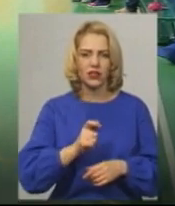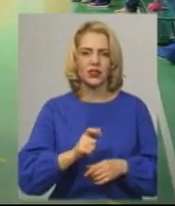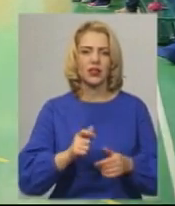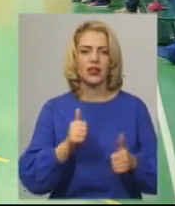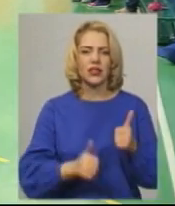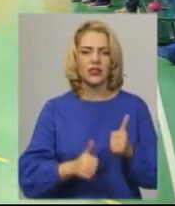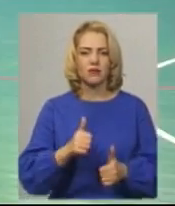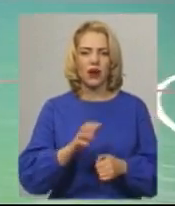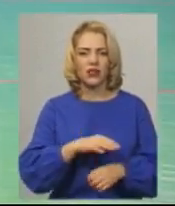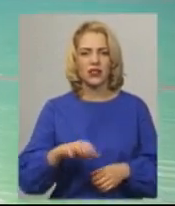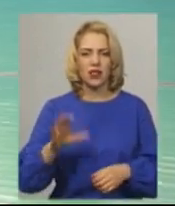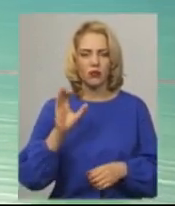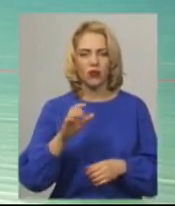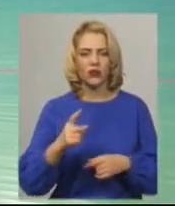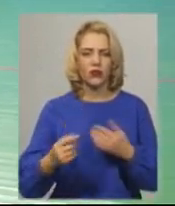вже з нового року.